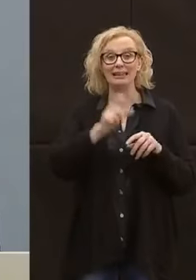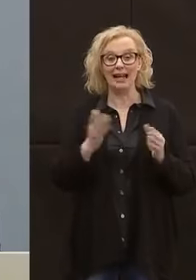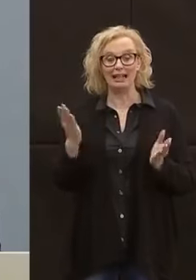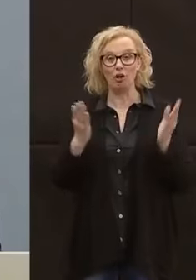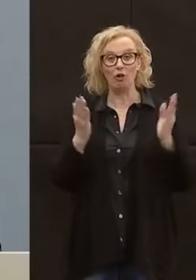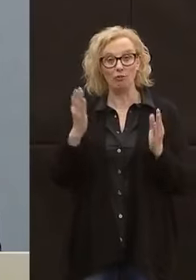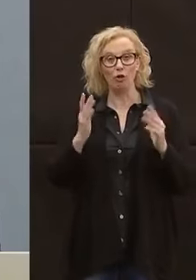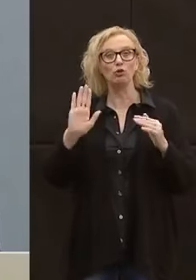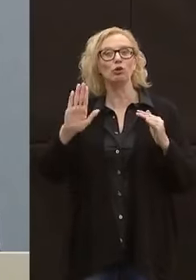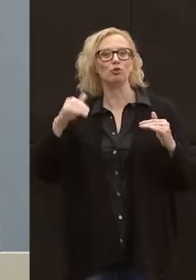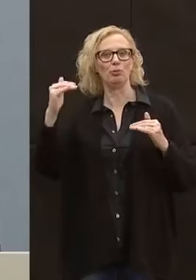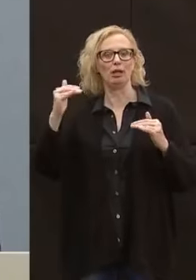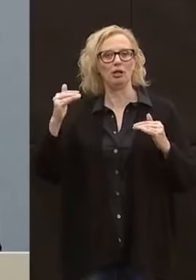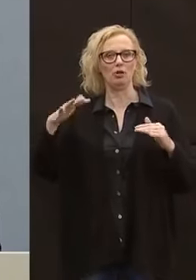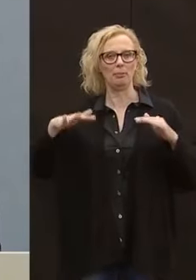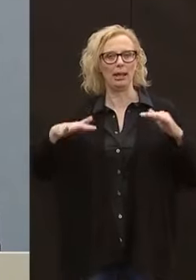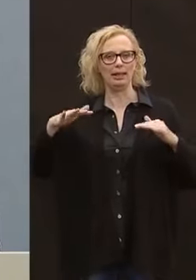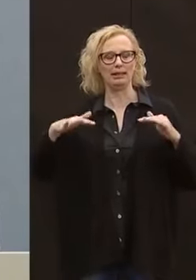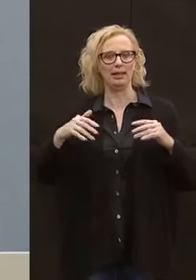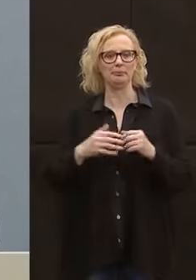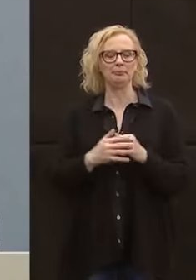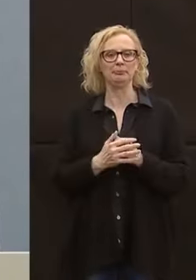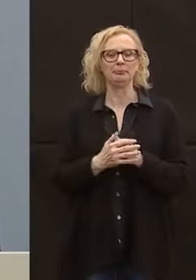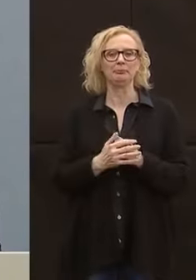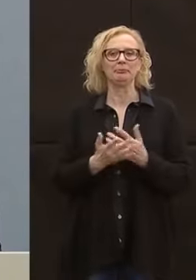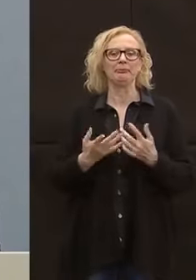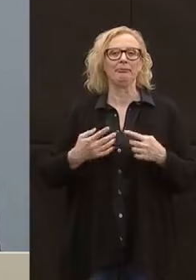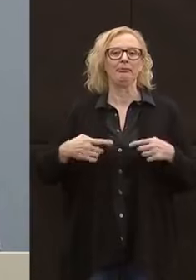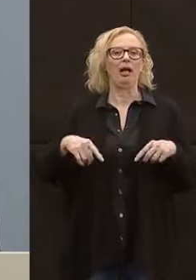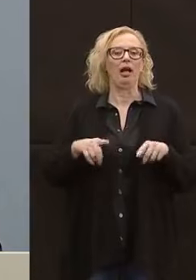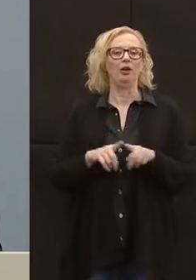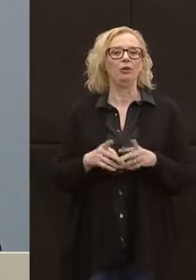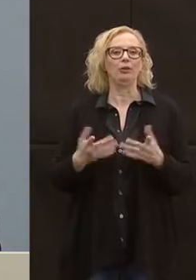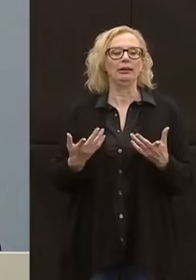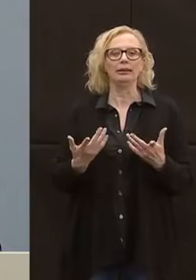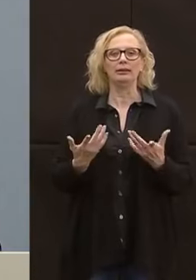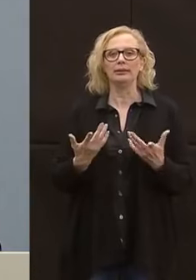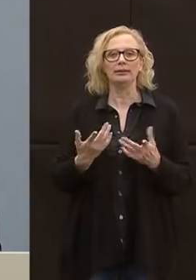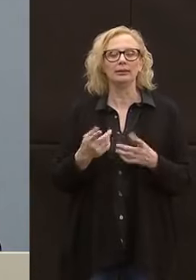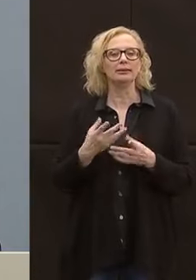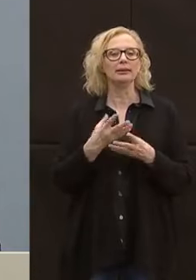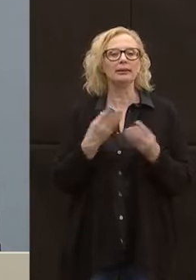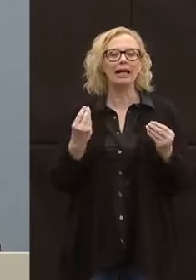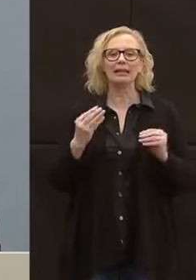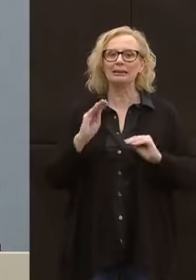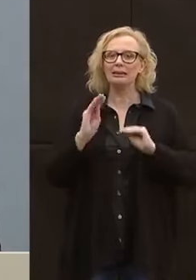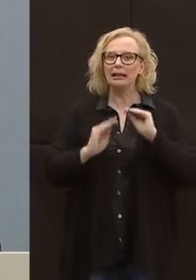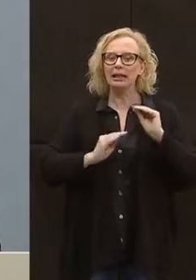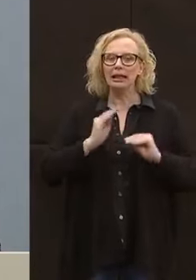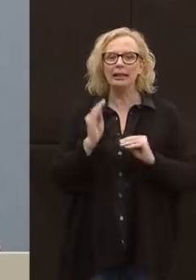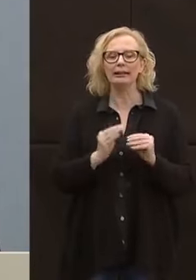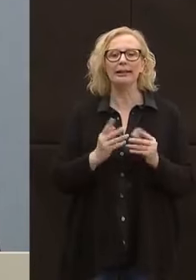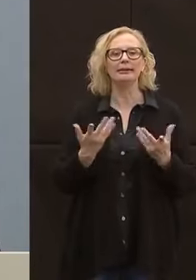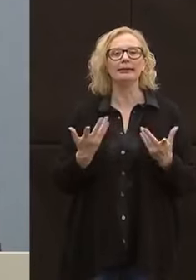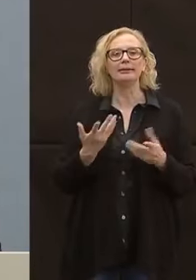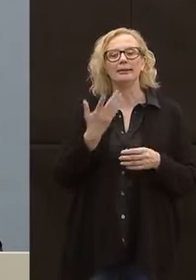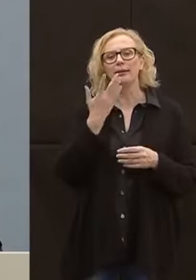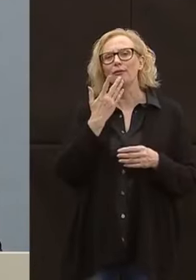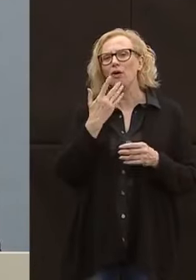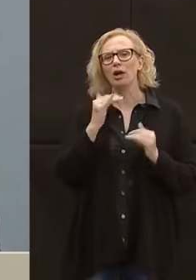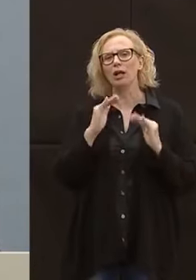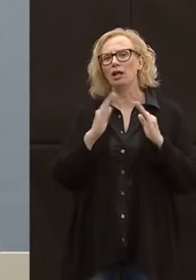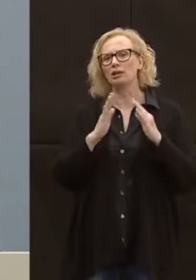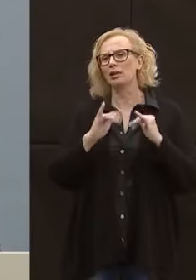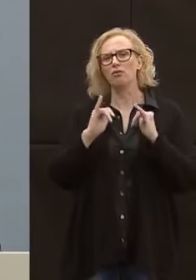dire. Però sentiamo anche, e non possiamo essere sordi, di fronte alle voci dei cittadini che ci dicono che vogliono uscire, che